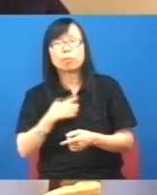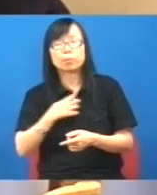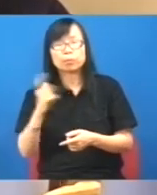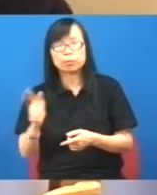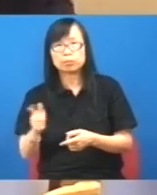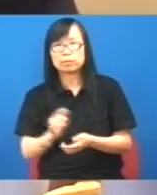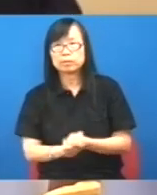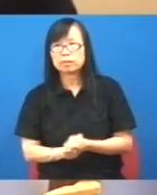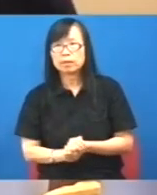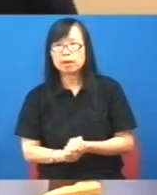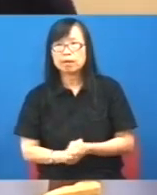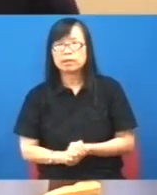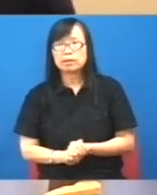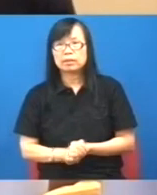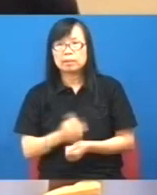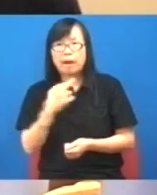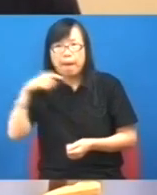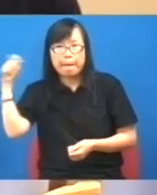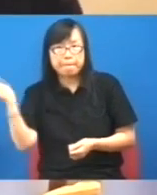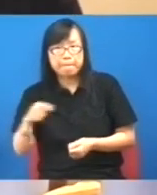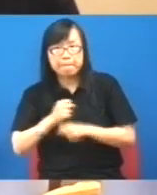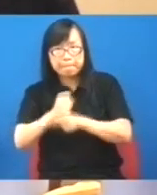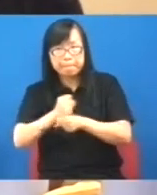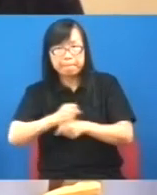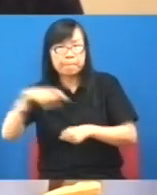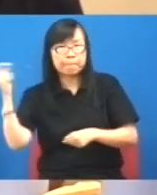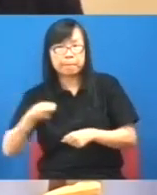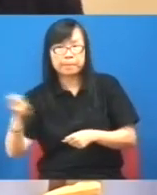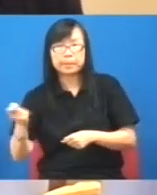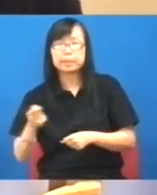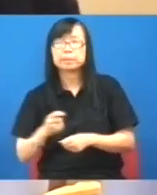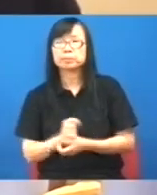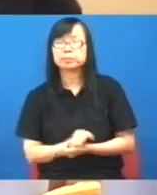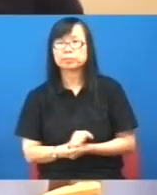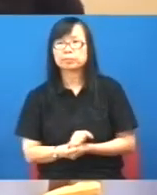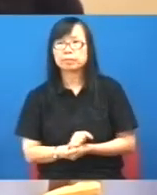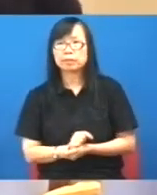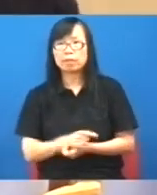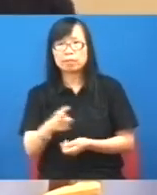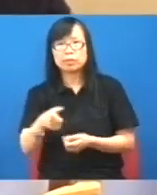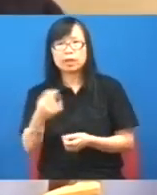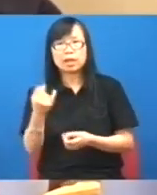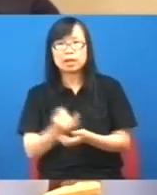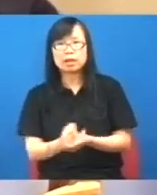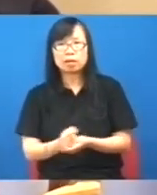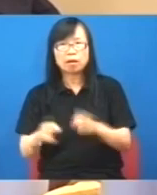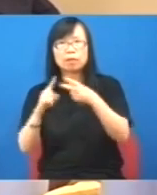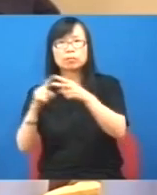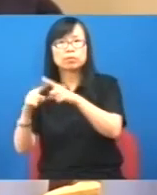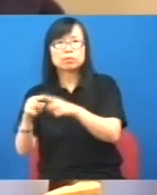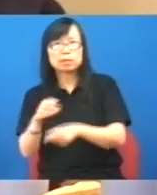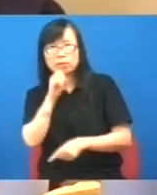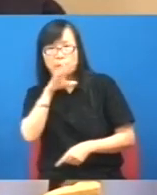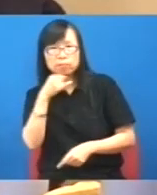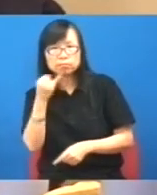你被鞭下去喂阿哥跑快點還在爭論做甚麼快點是啊你是老爸老爸為甚麼要出聲呢